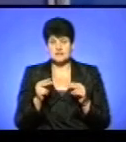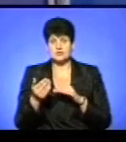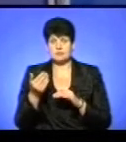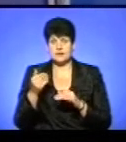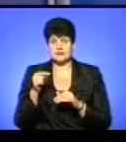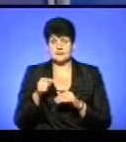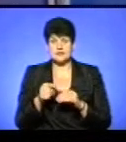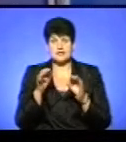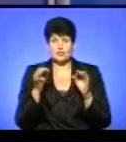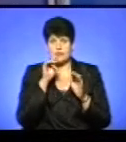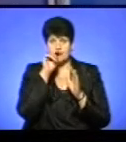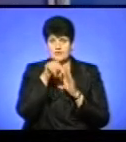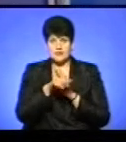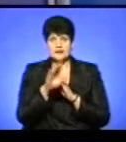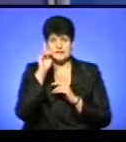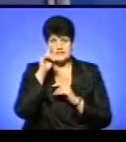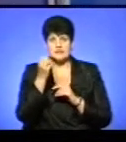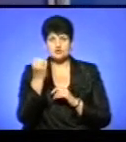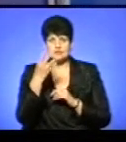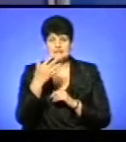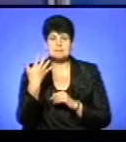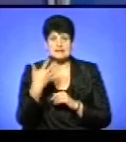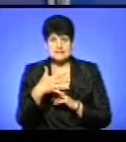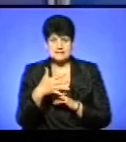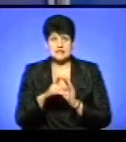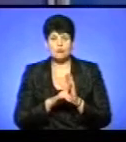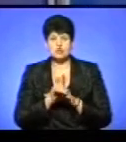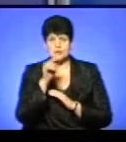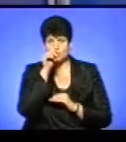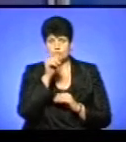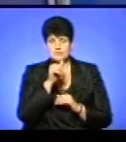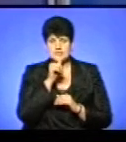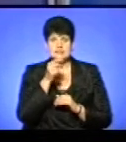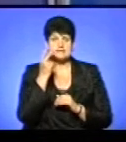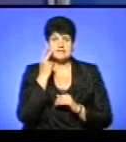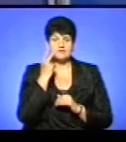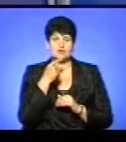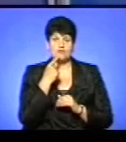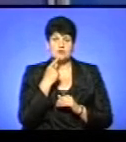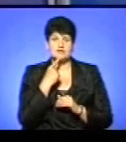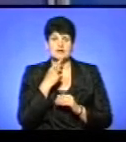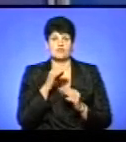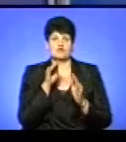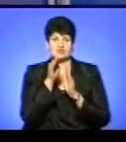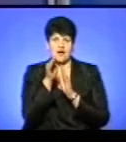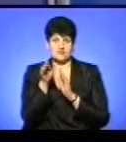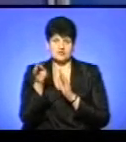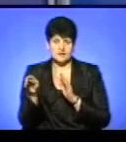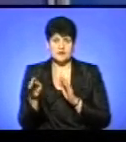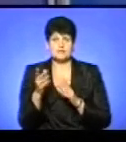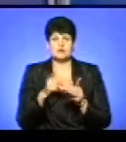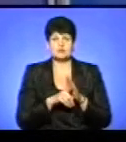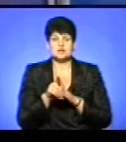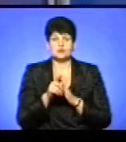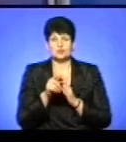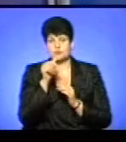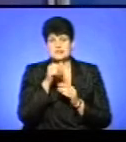я ніколи не вникала, я знала 14 50 на початку місяця, нам зазвичай ставили або в шкафчики, так, або на початку місяця нам